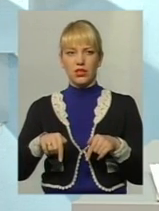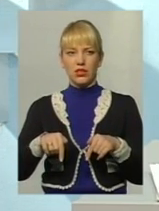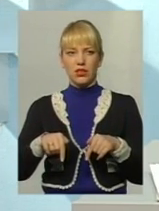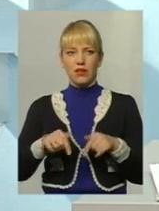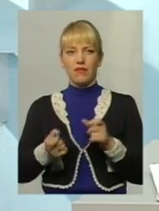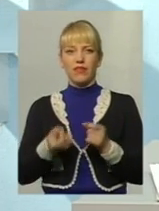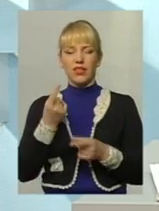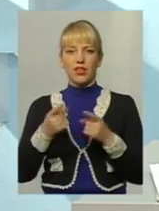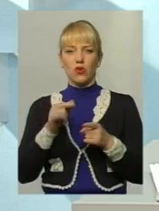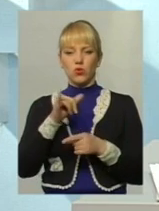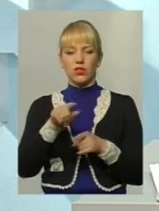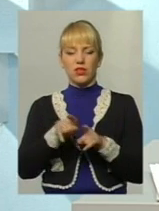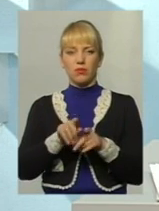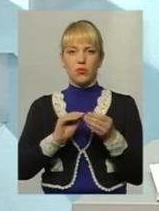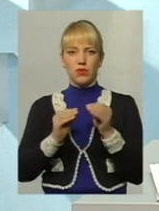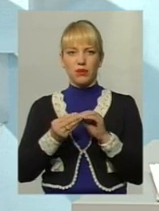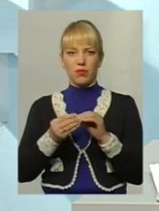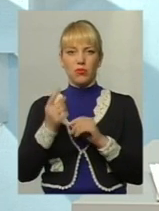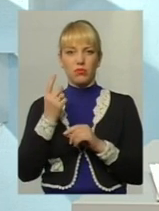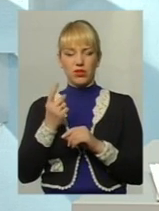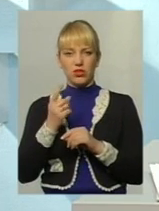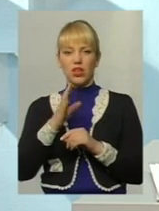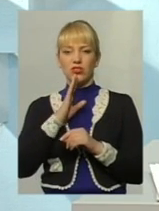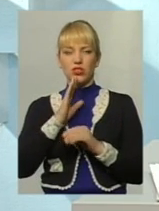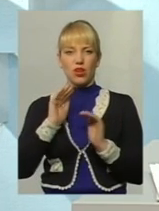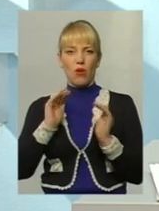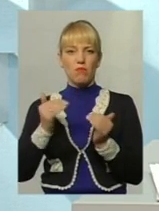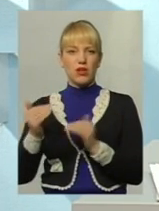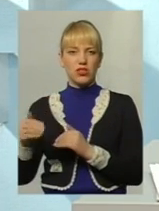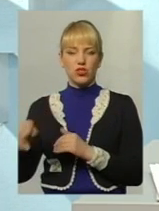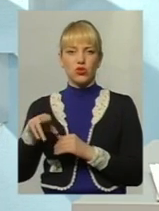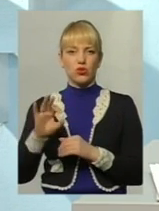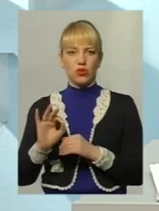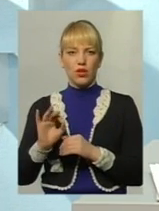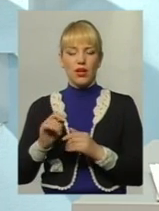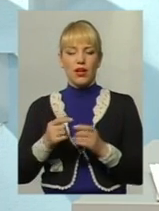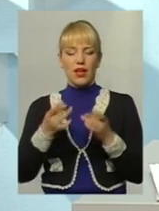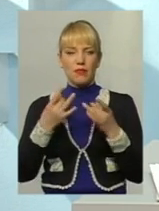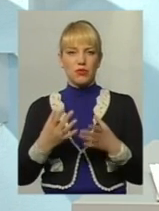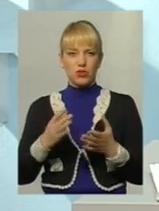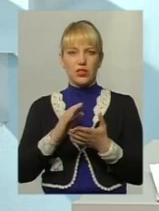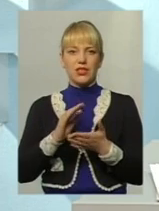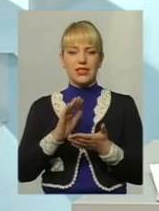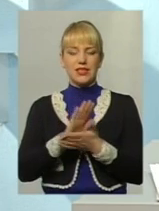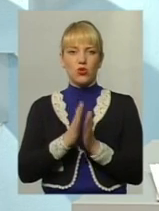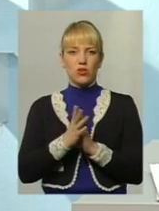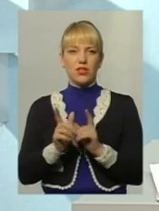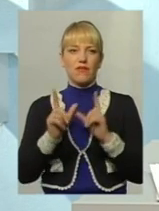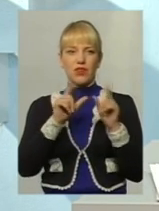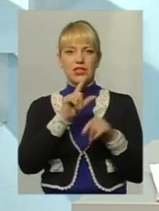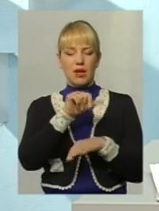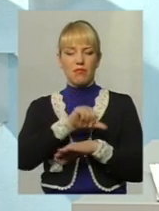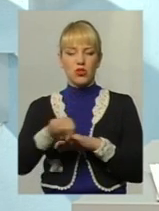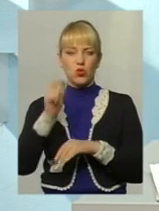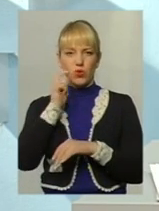виникають такі у них проблеми. По-перше, вона обмежена щодо, наприклад, елементарної ситуації виїзду за межі